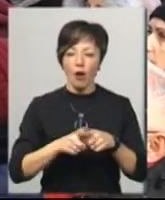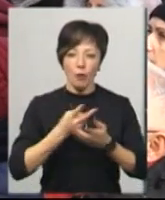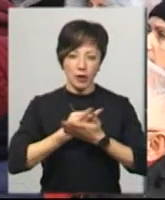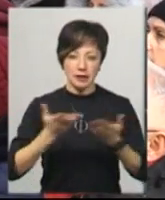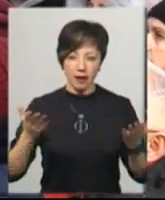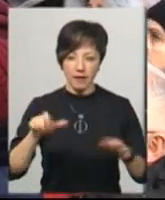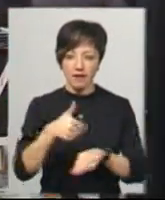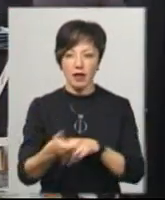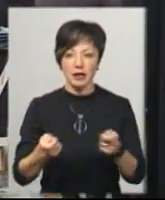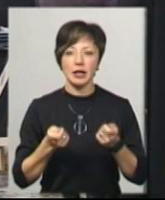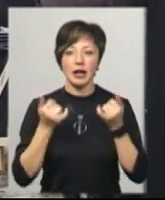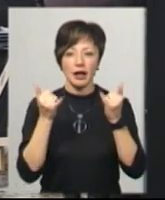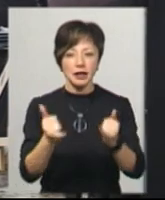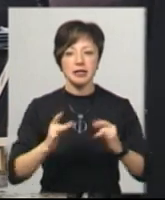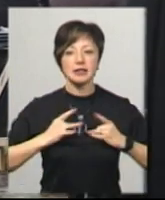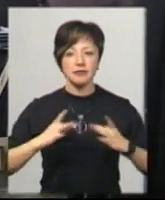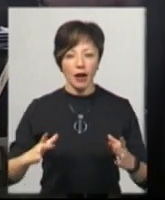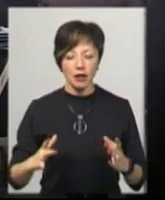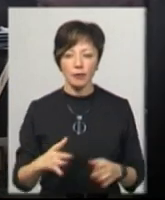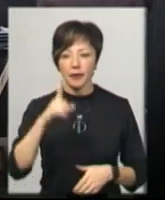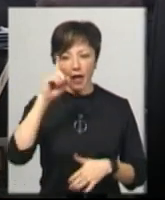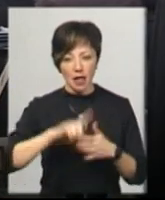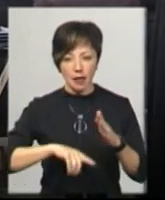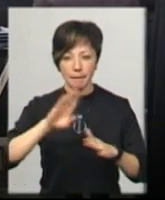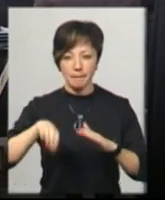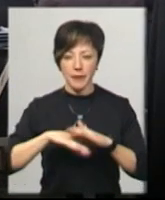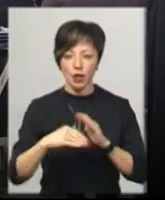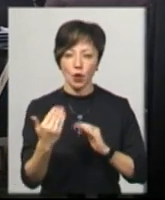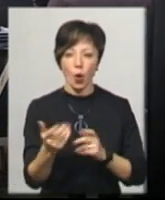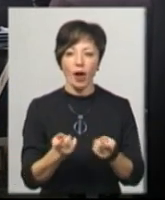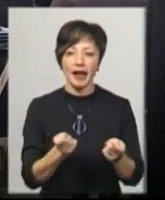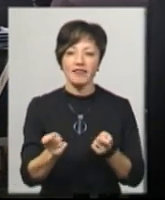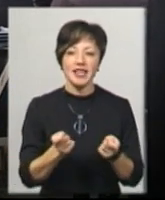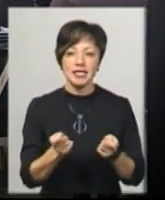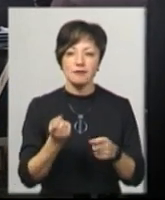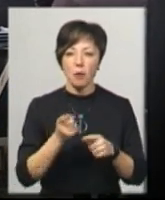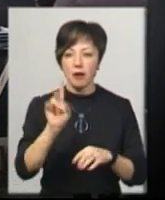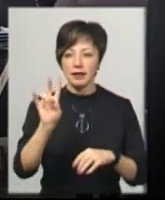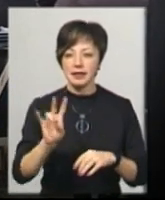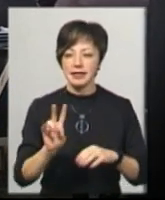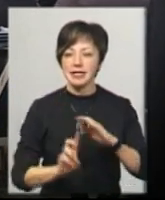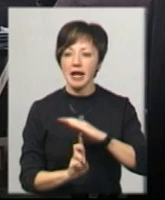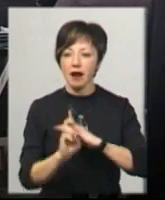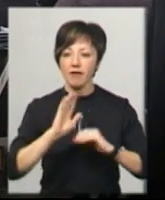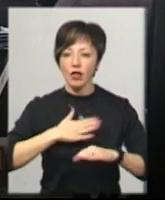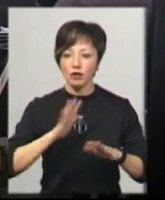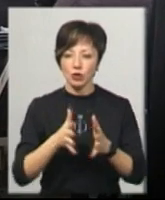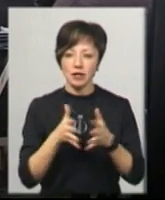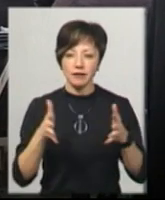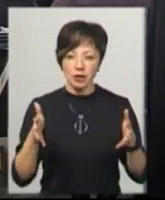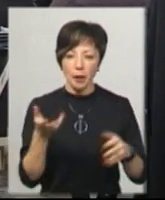-Подільської єпархії для них свято. Надіємося, що під його керівництвом церква наша буде збільшуватися,